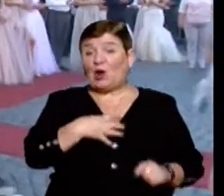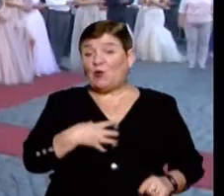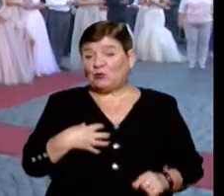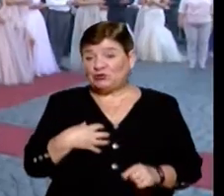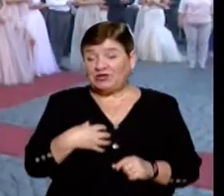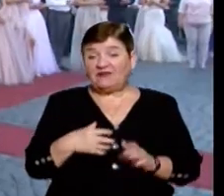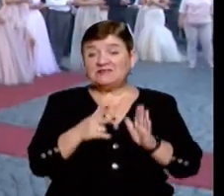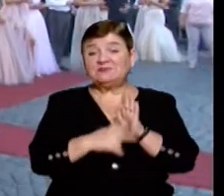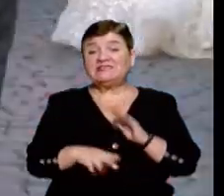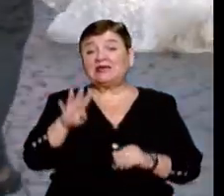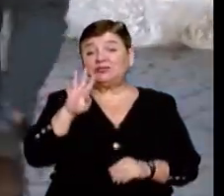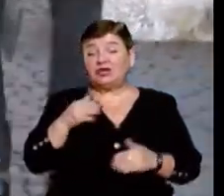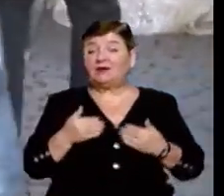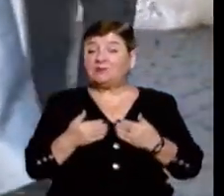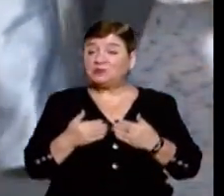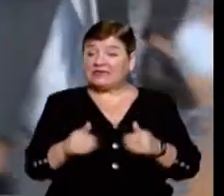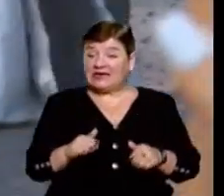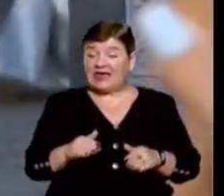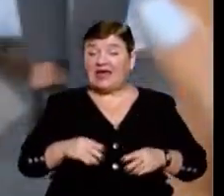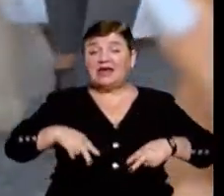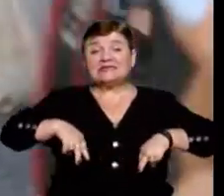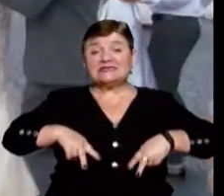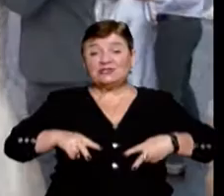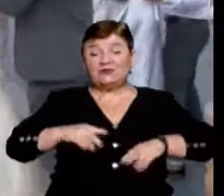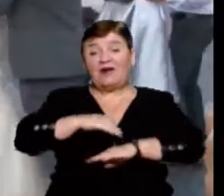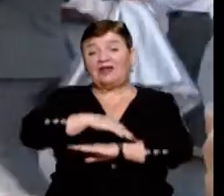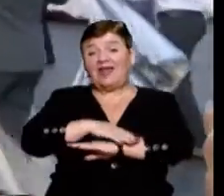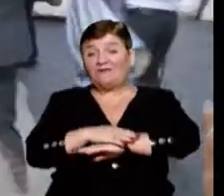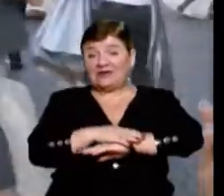випускники, тобто 42 пари, станцювали вальс.